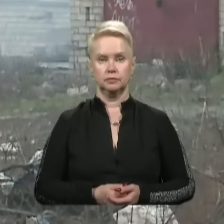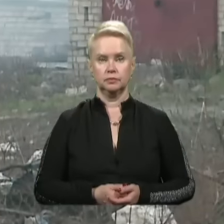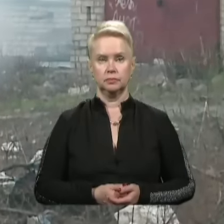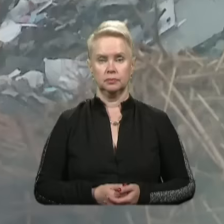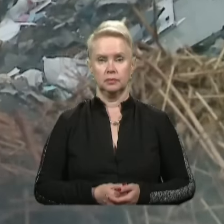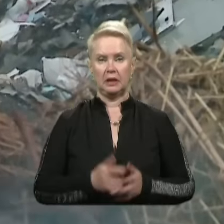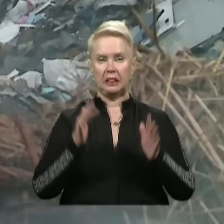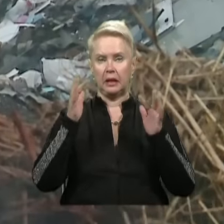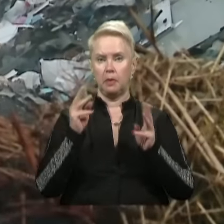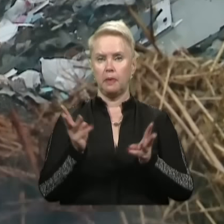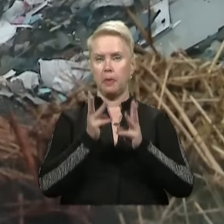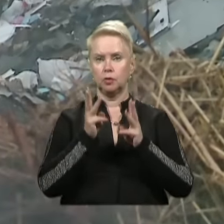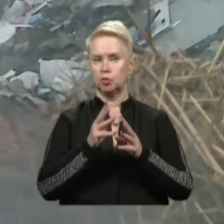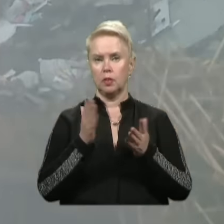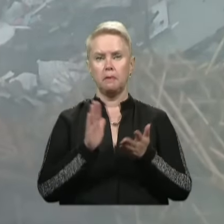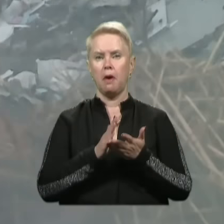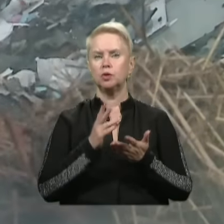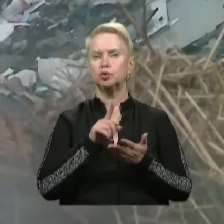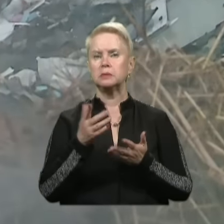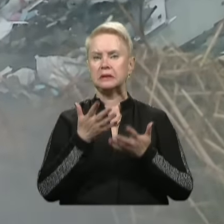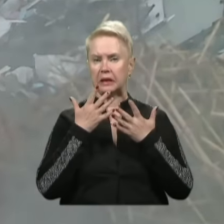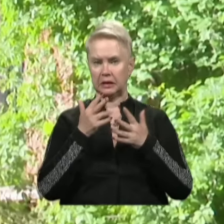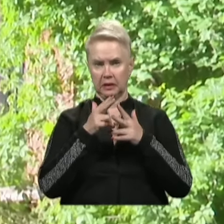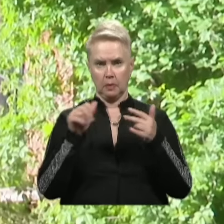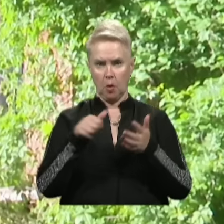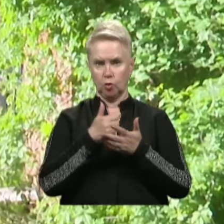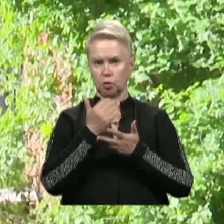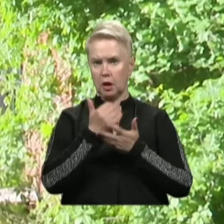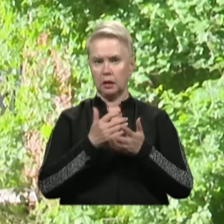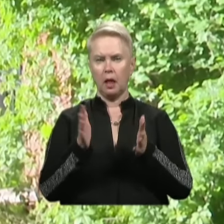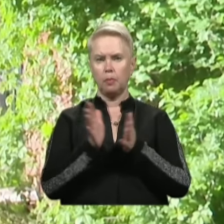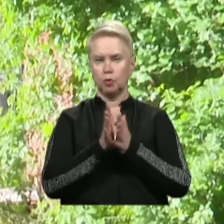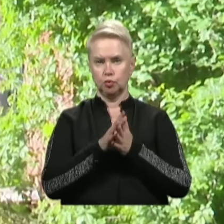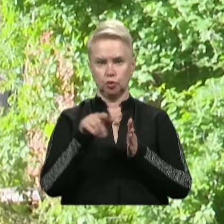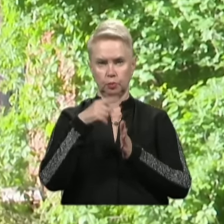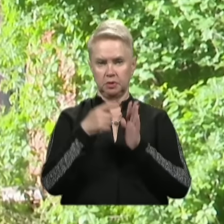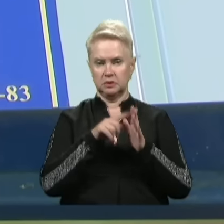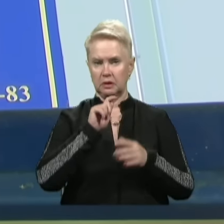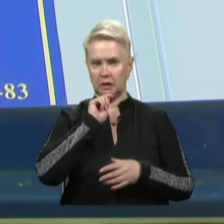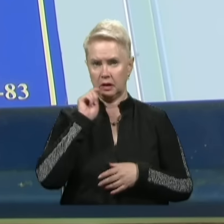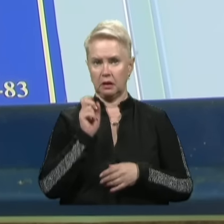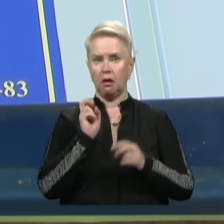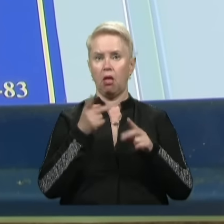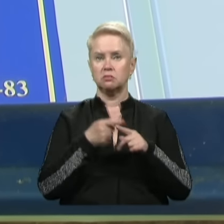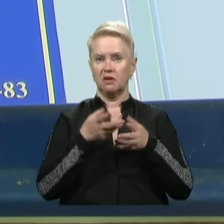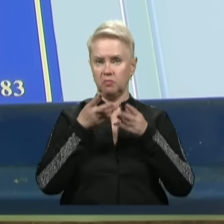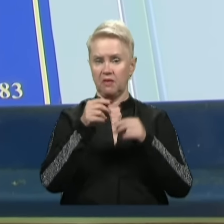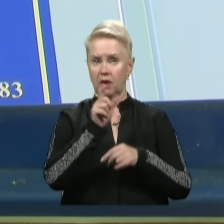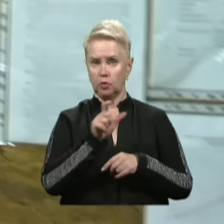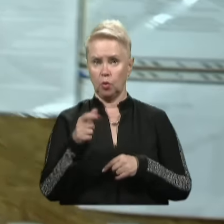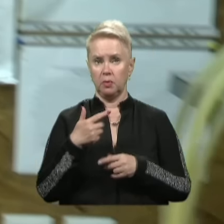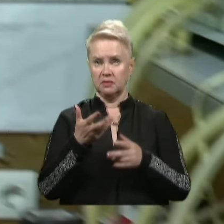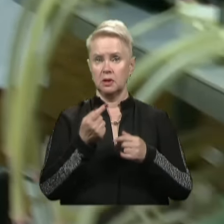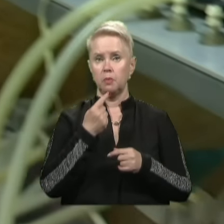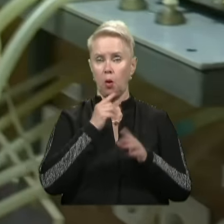Димить та палає так, що немає чим дихати. Дніпро очолив рейтинг найбрудніших міст країни. Як це впливає на людей, ми